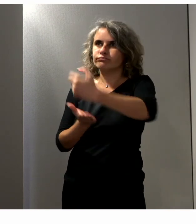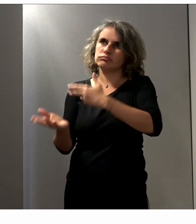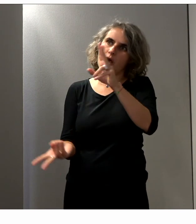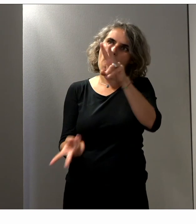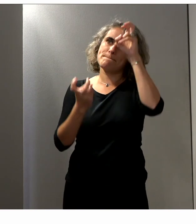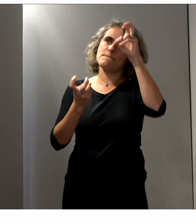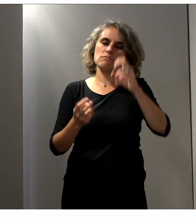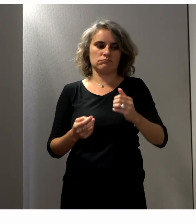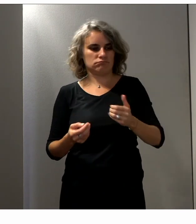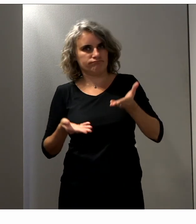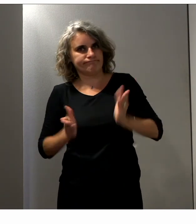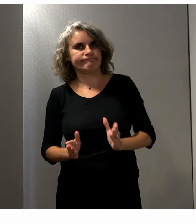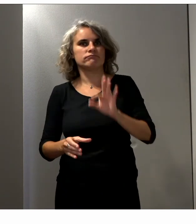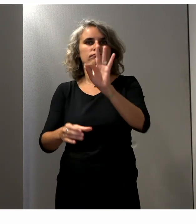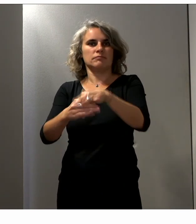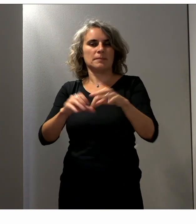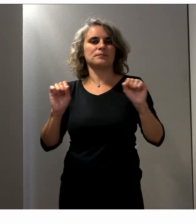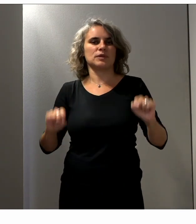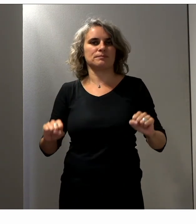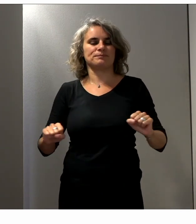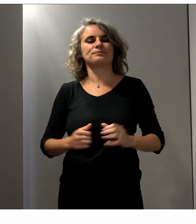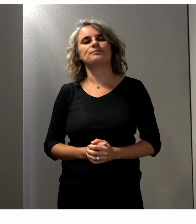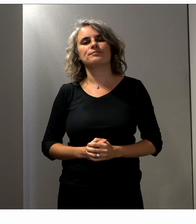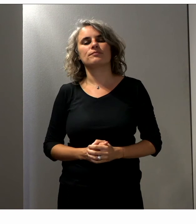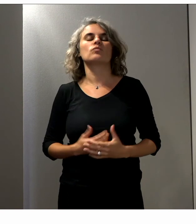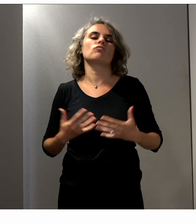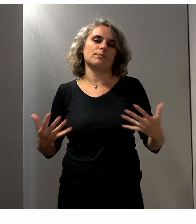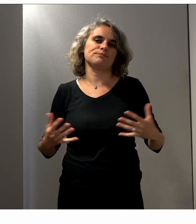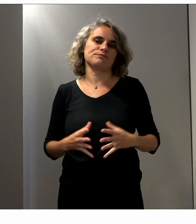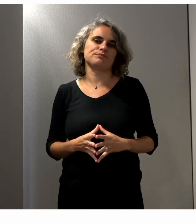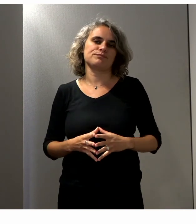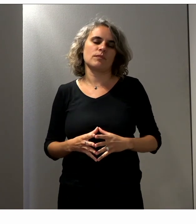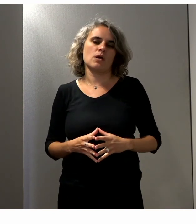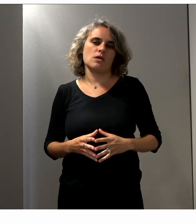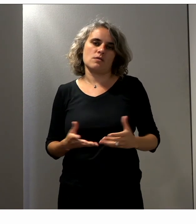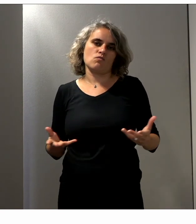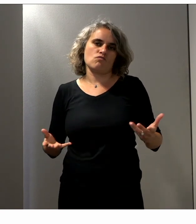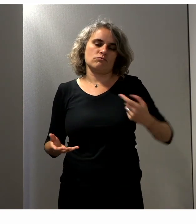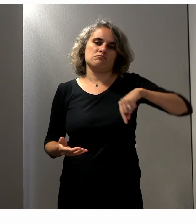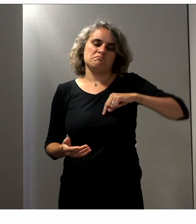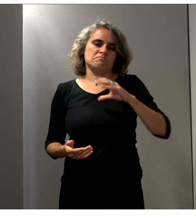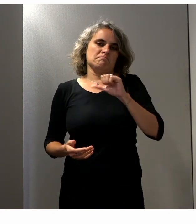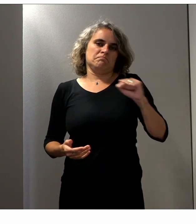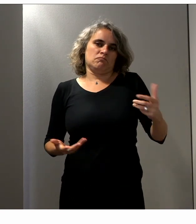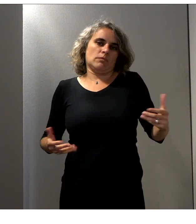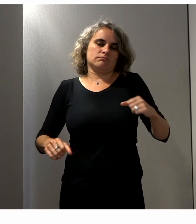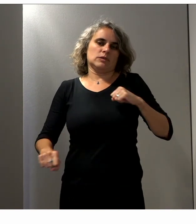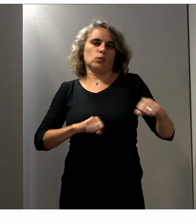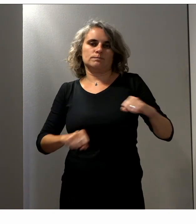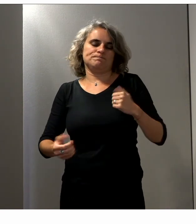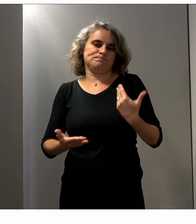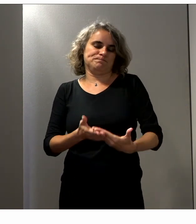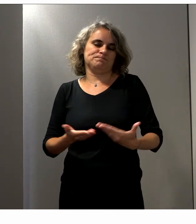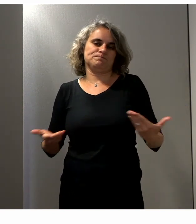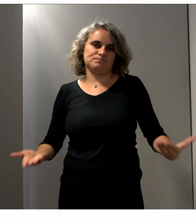facilitées. Voilà en gros pour l'action du Conseil dans ce cadre